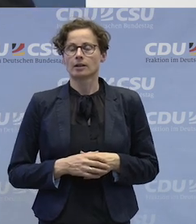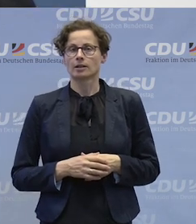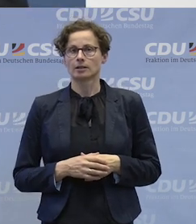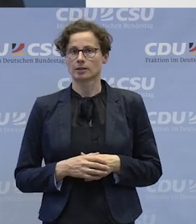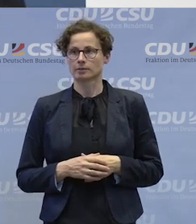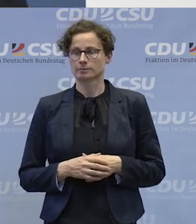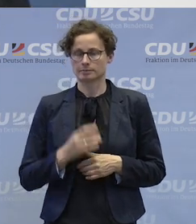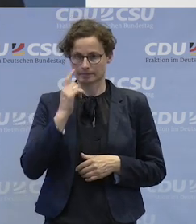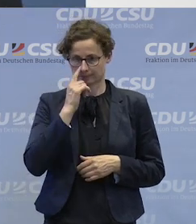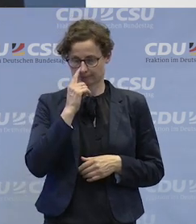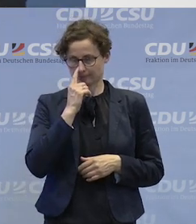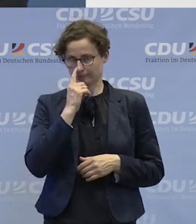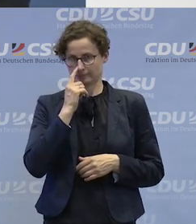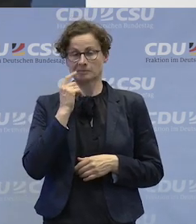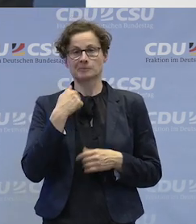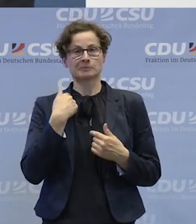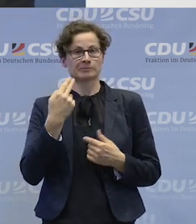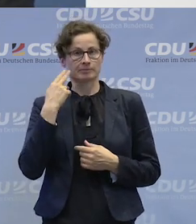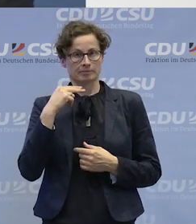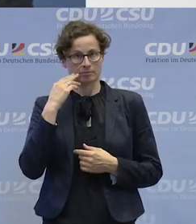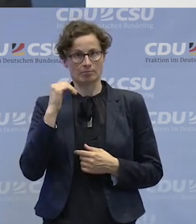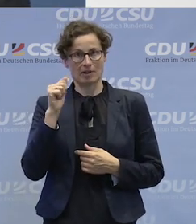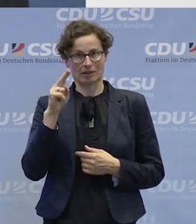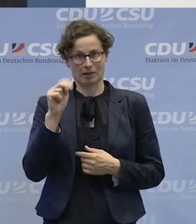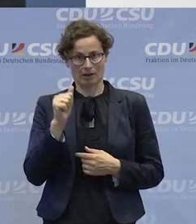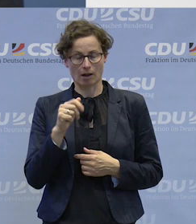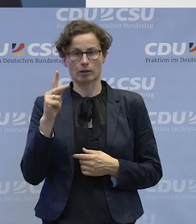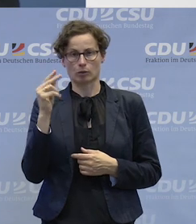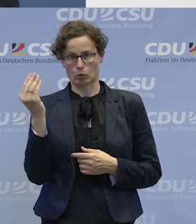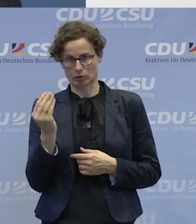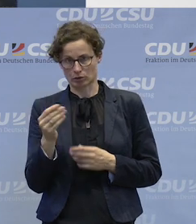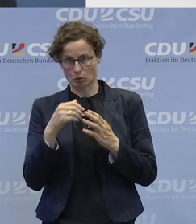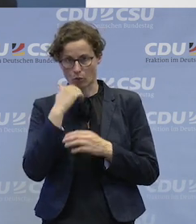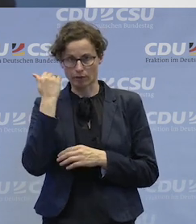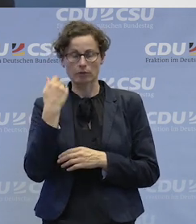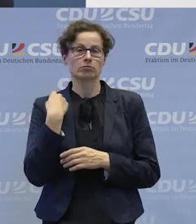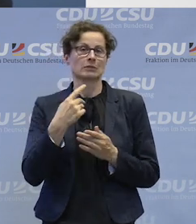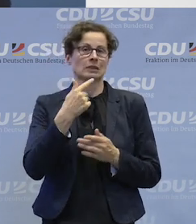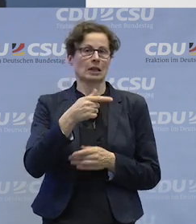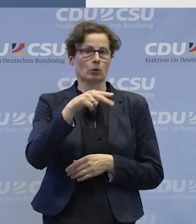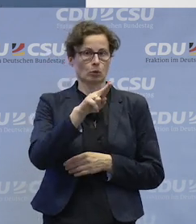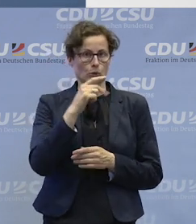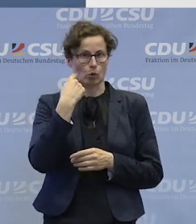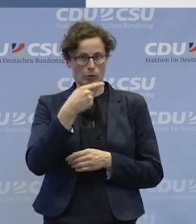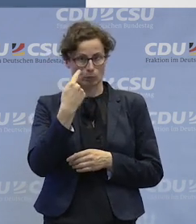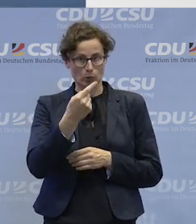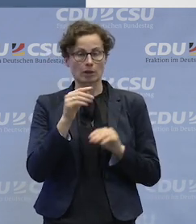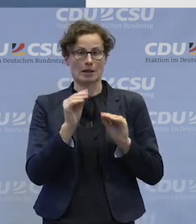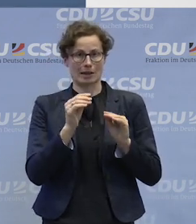Jetzt. Jetzt. Okay, mein Name ist Martina Kunzendorf, ich komme von der Technischen Universität Dortmund, dem Lehrstuhl für